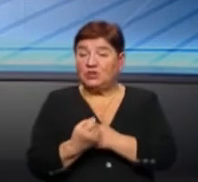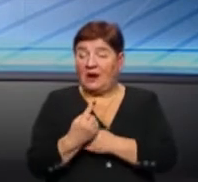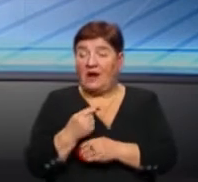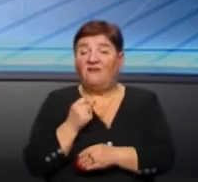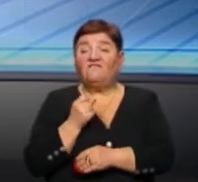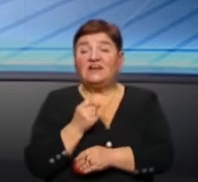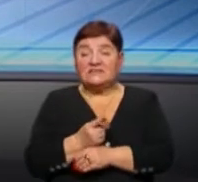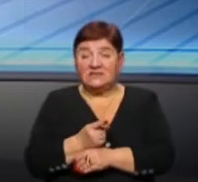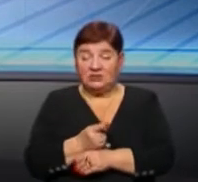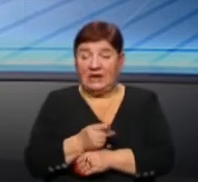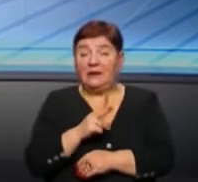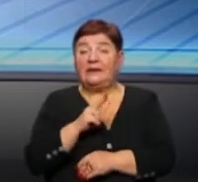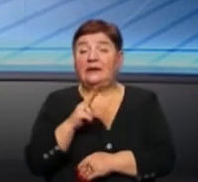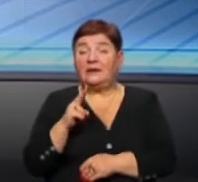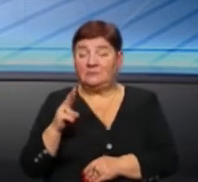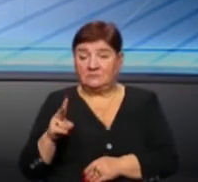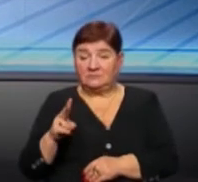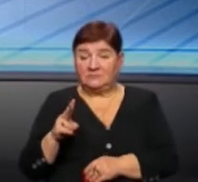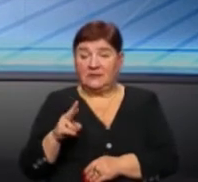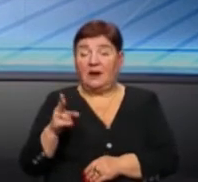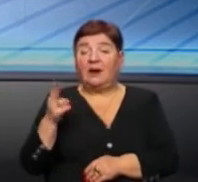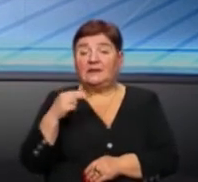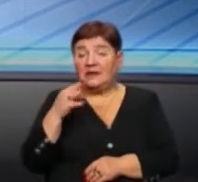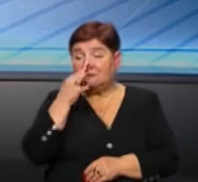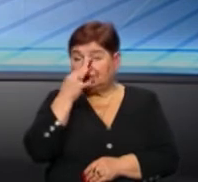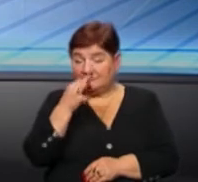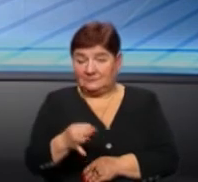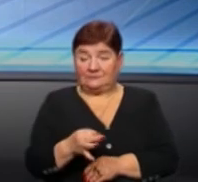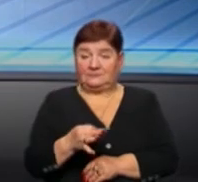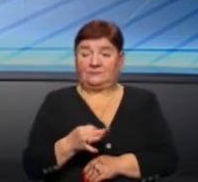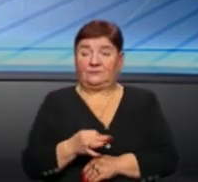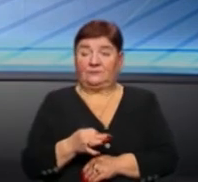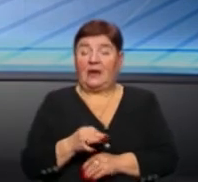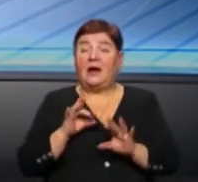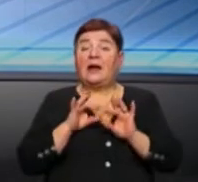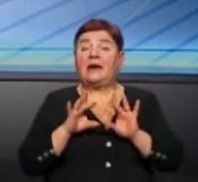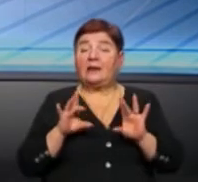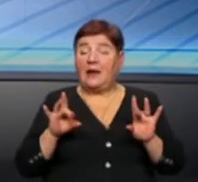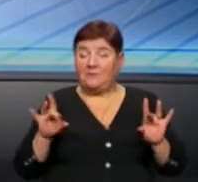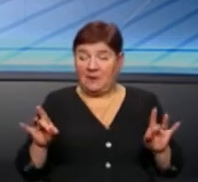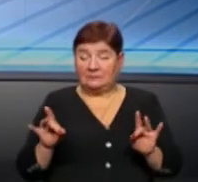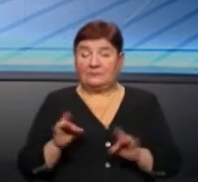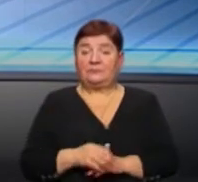визначення, де зазначено, що реклама